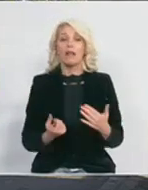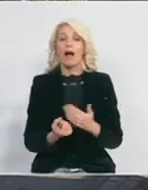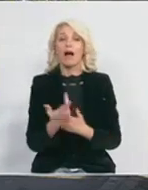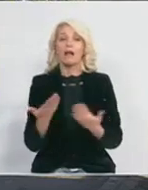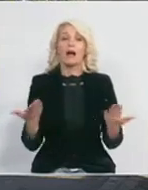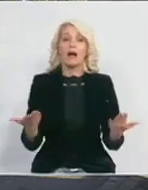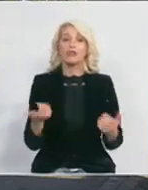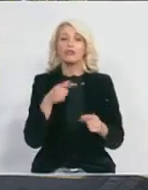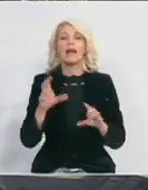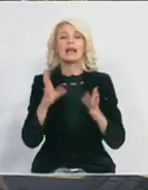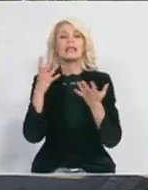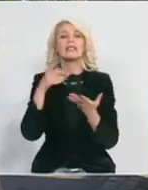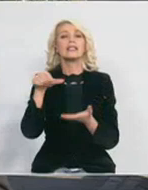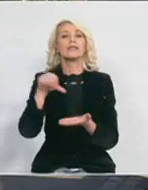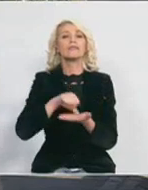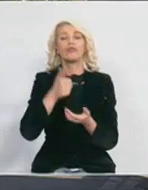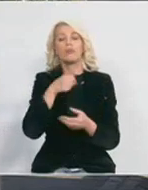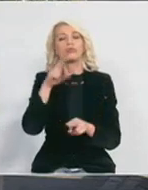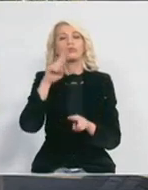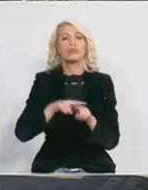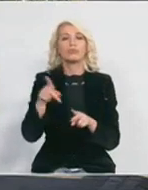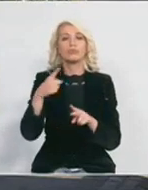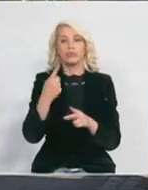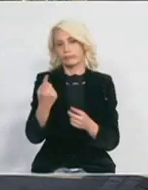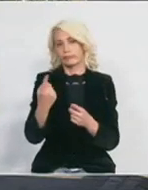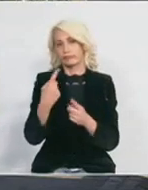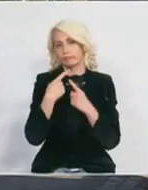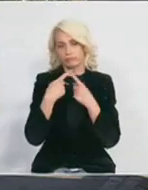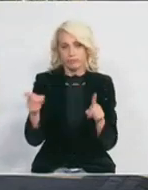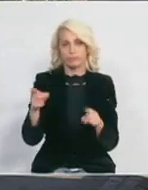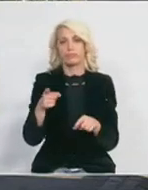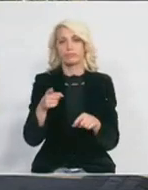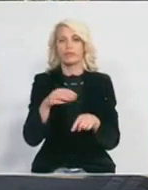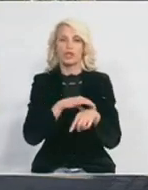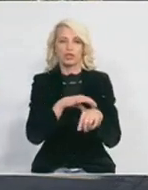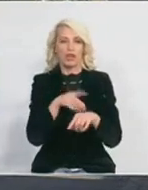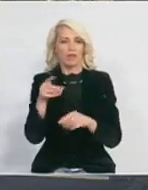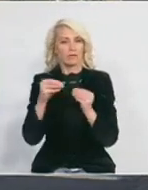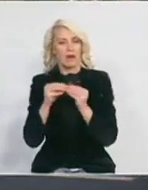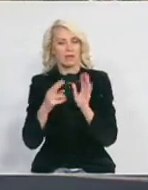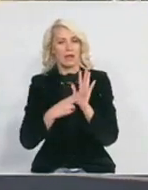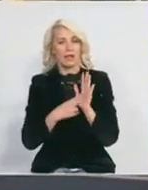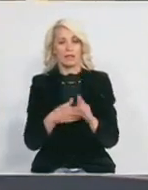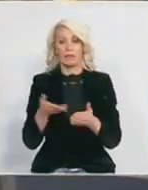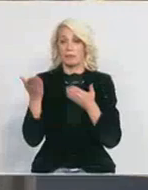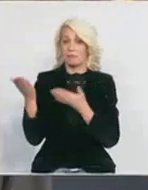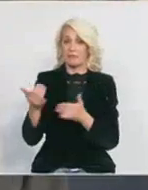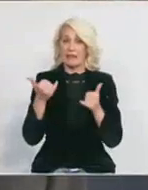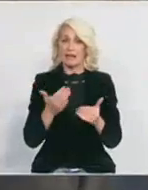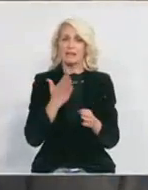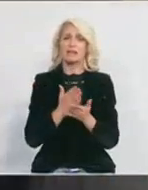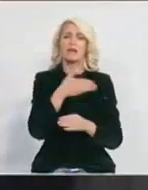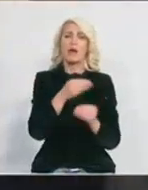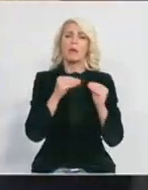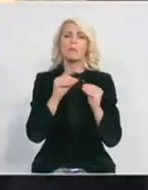šta je krizni štab odlučio, reći će nam šef kriznog štaba, Branimir Nedimović. Vi ste danas bili u Blacu, u kakve